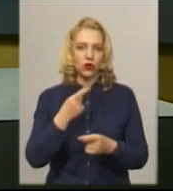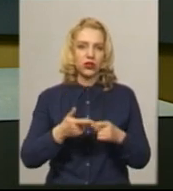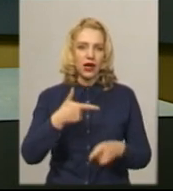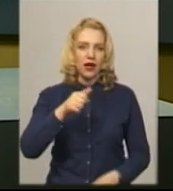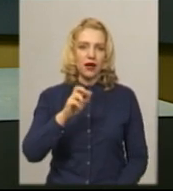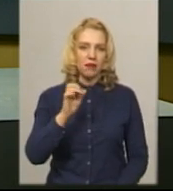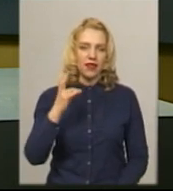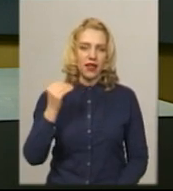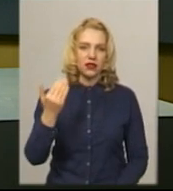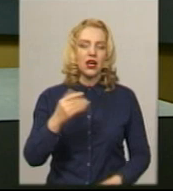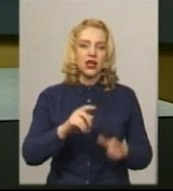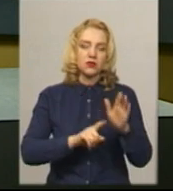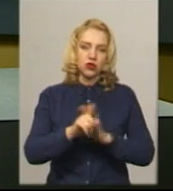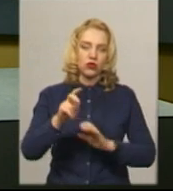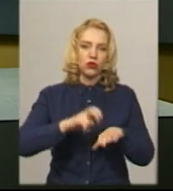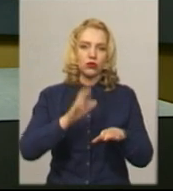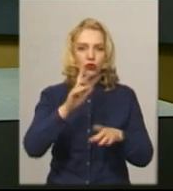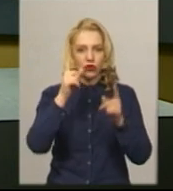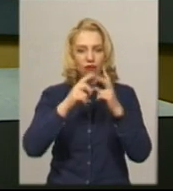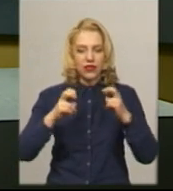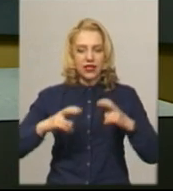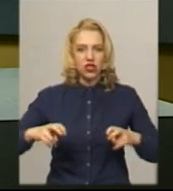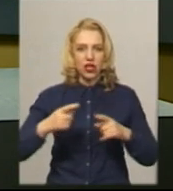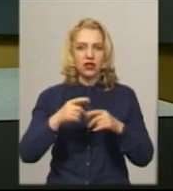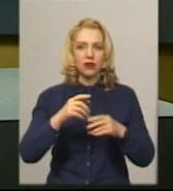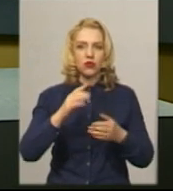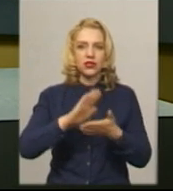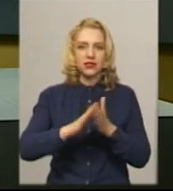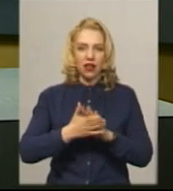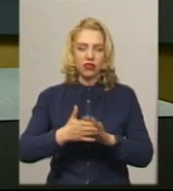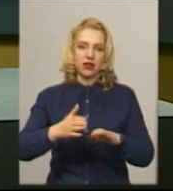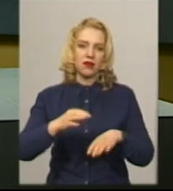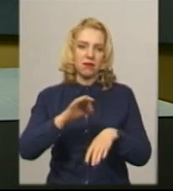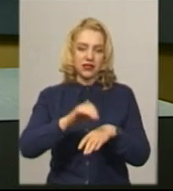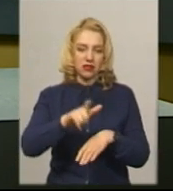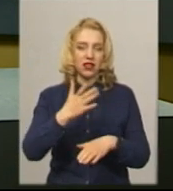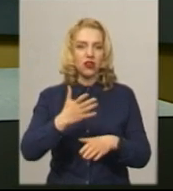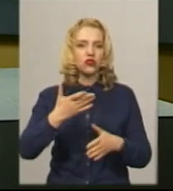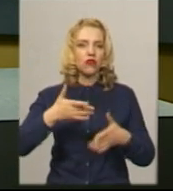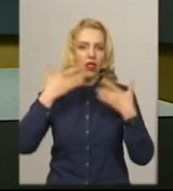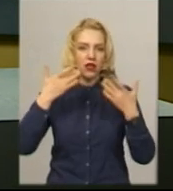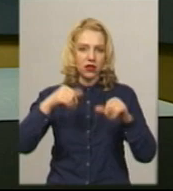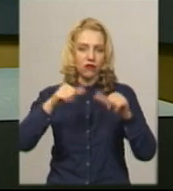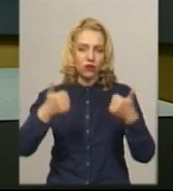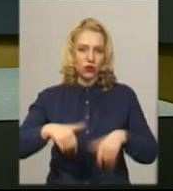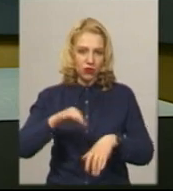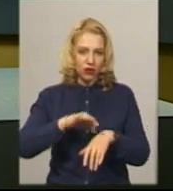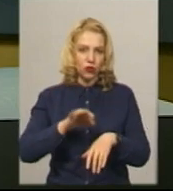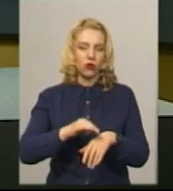За його словами, лікарі спочатку визначатимуть стан пацієнта. Якщо хвороба легкої форми, її лікуватимуть вдома.